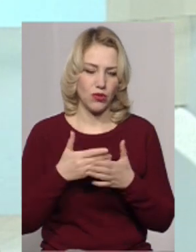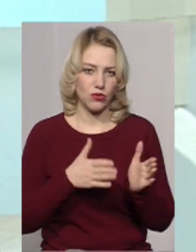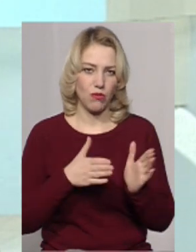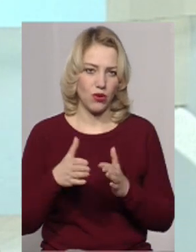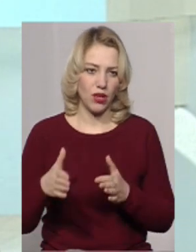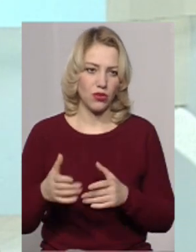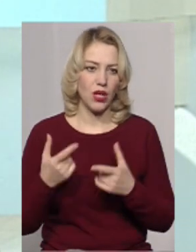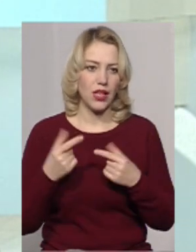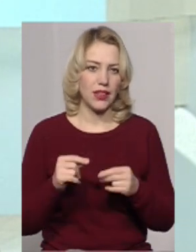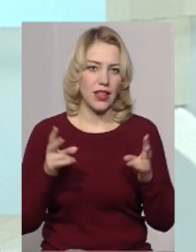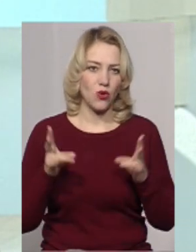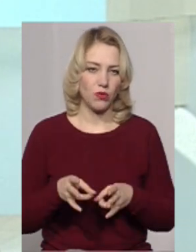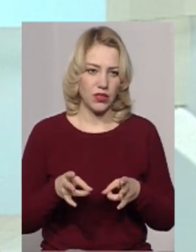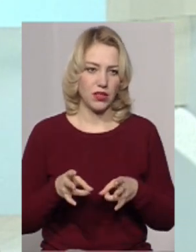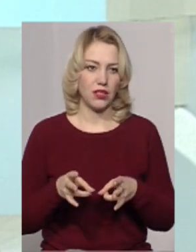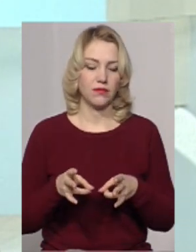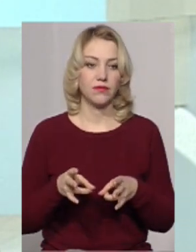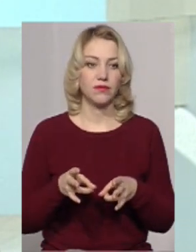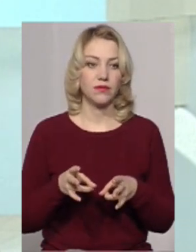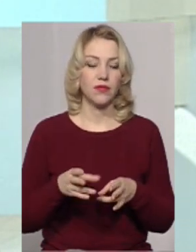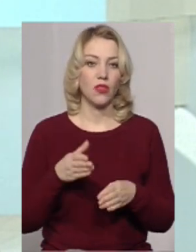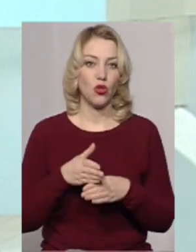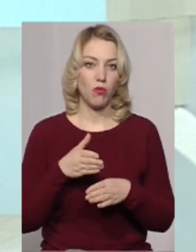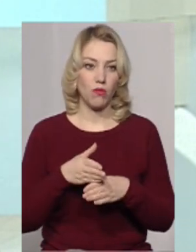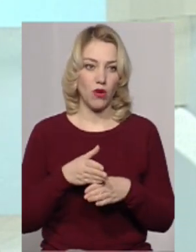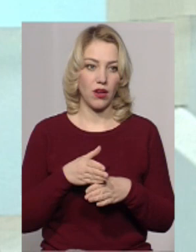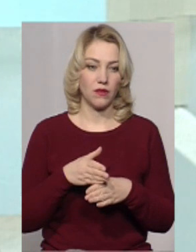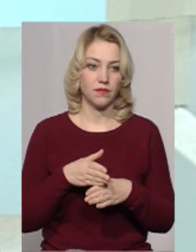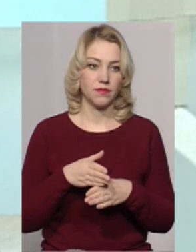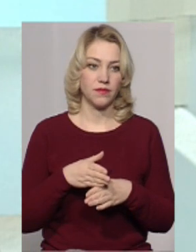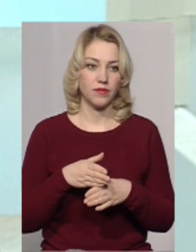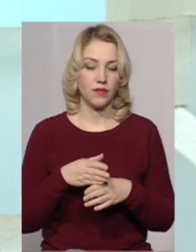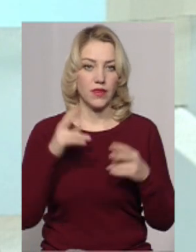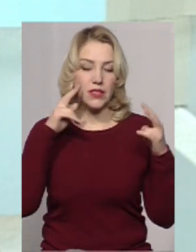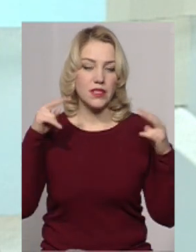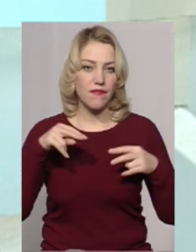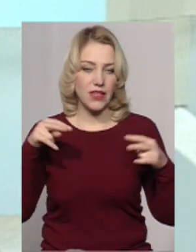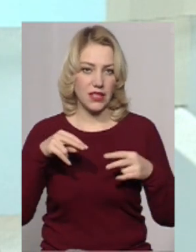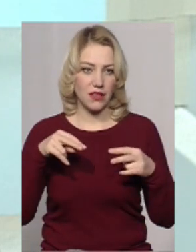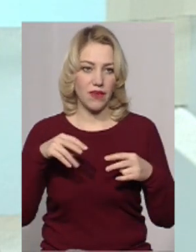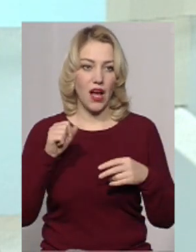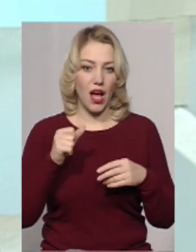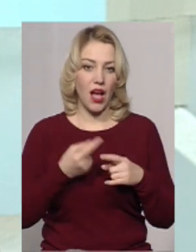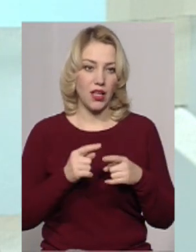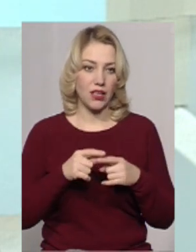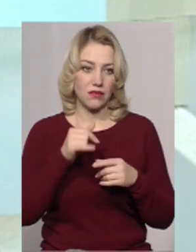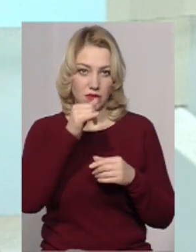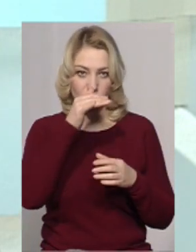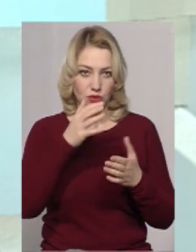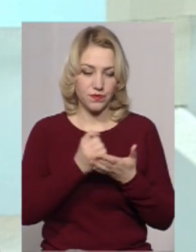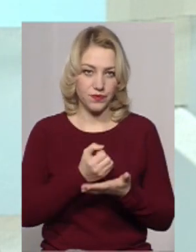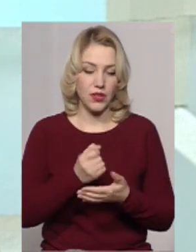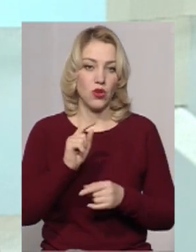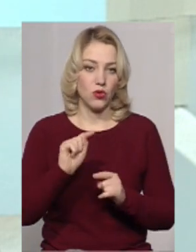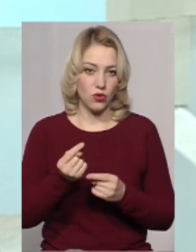де необхідна допомога свідків чи очевидців, а їх, як правило, не трапляється.